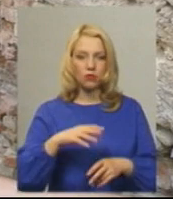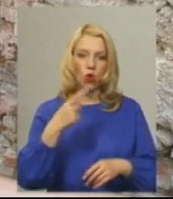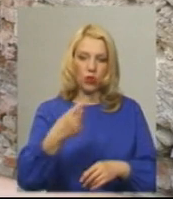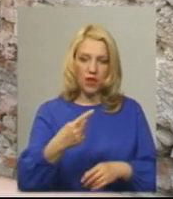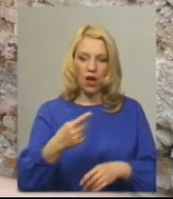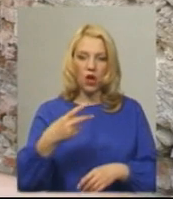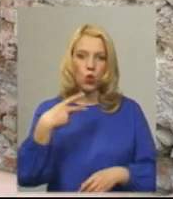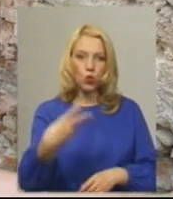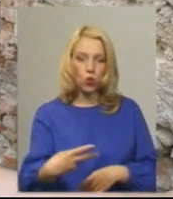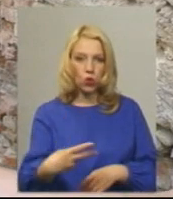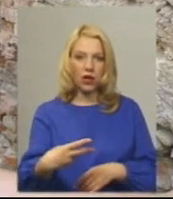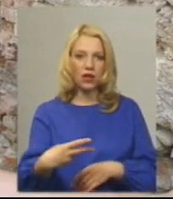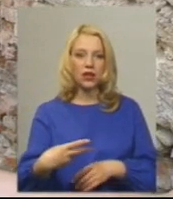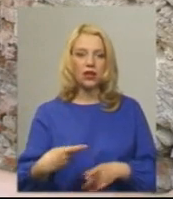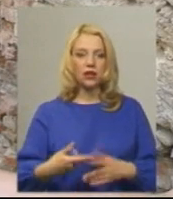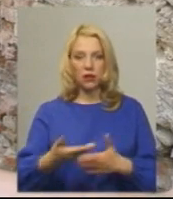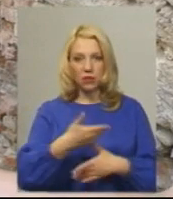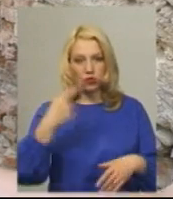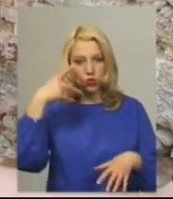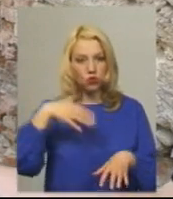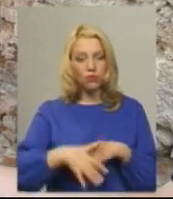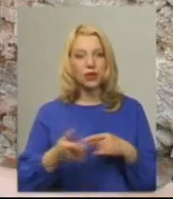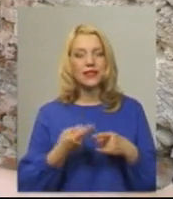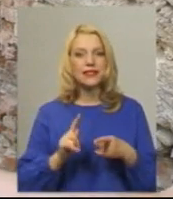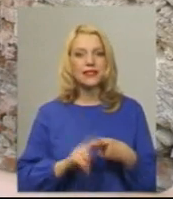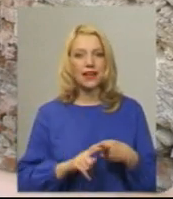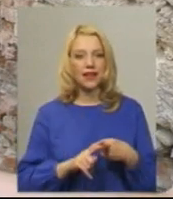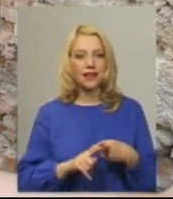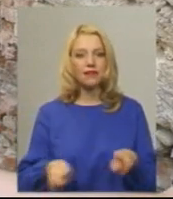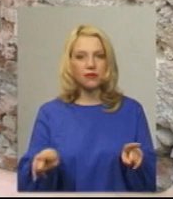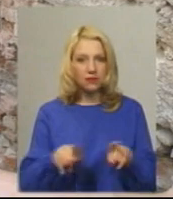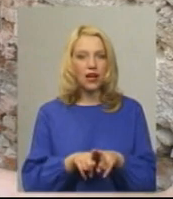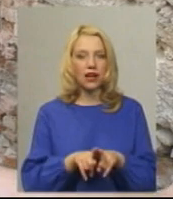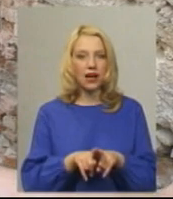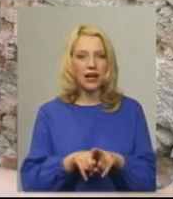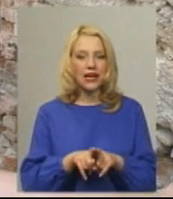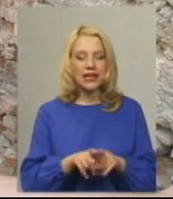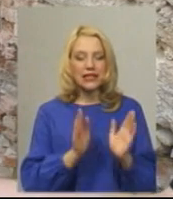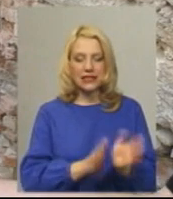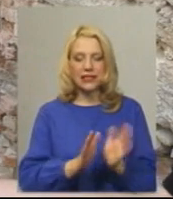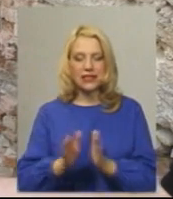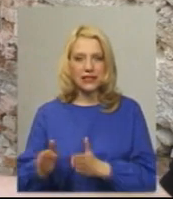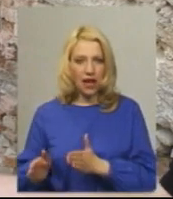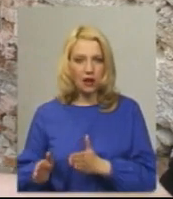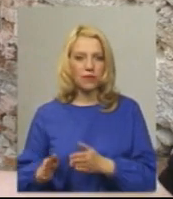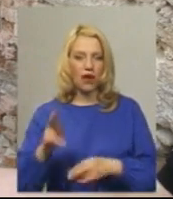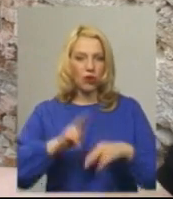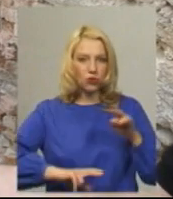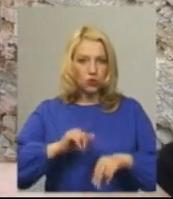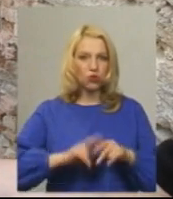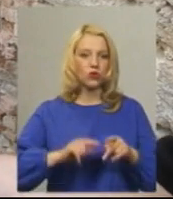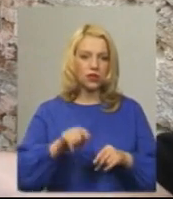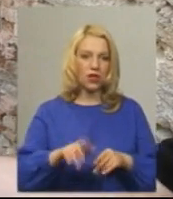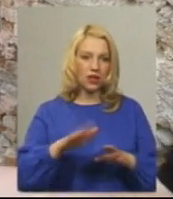потім друга. Ми зрозуміли, що це така системна конструкція. І далі